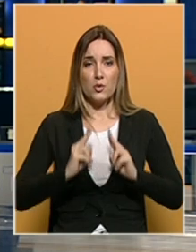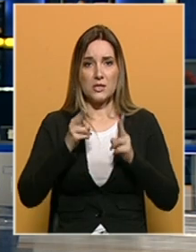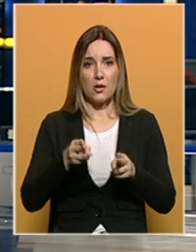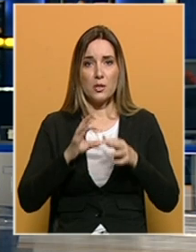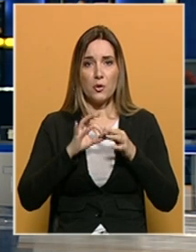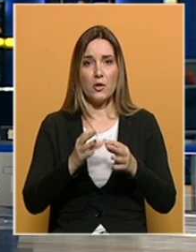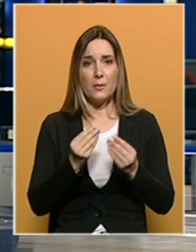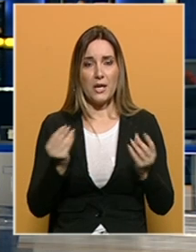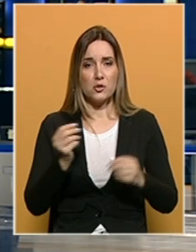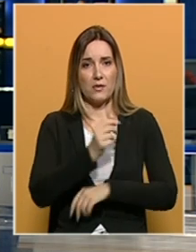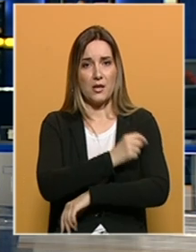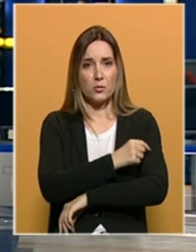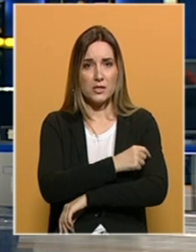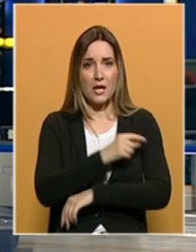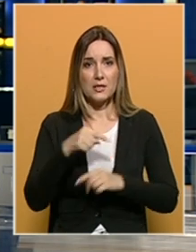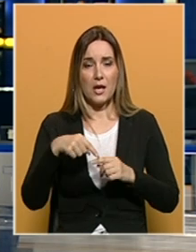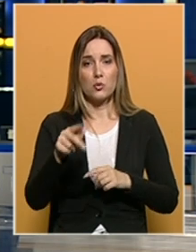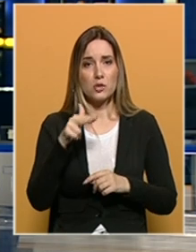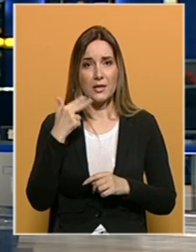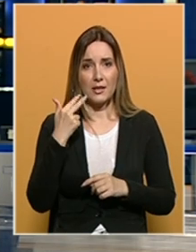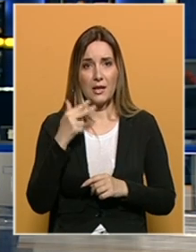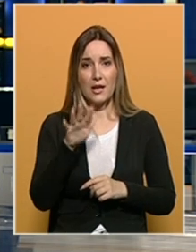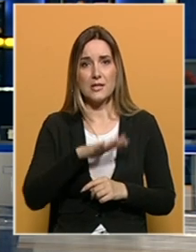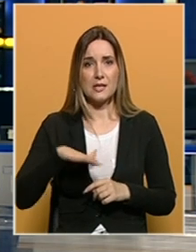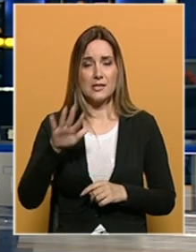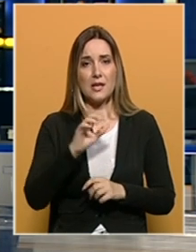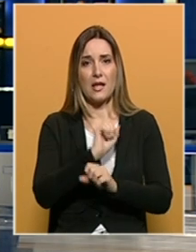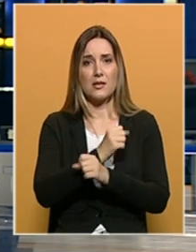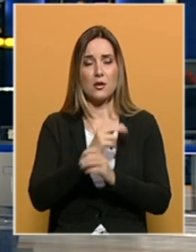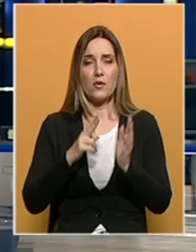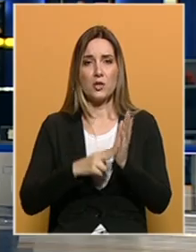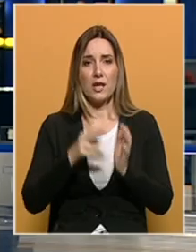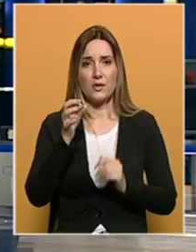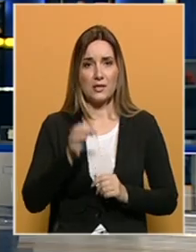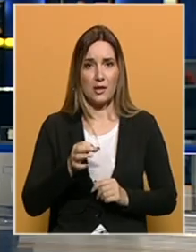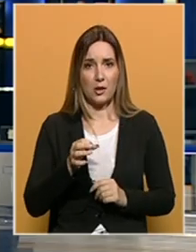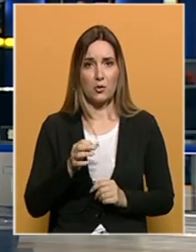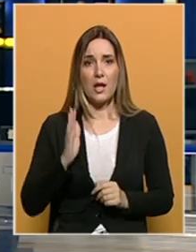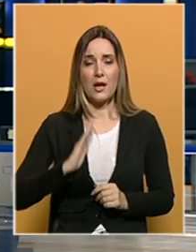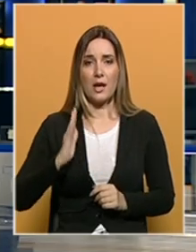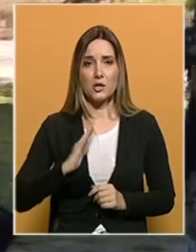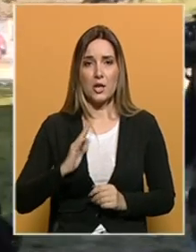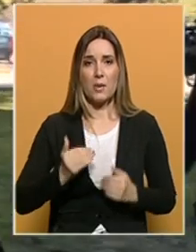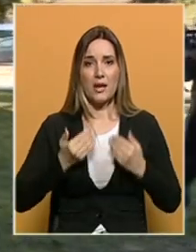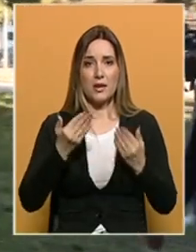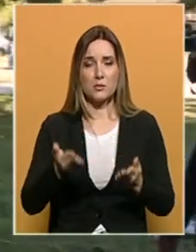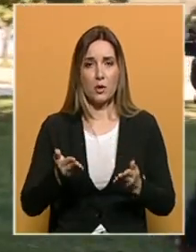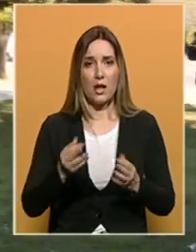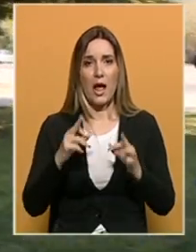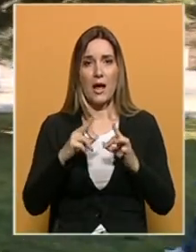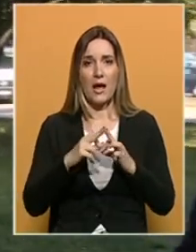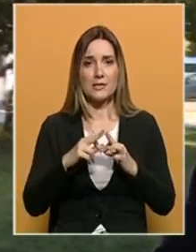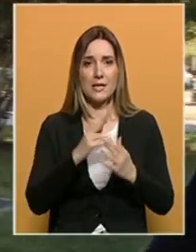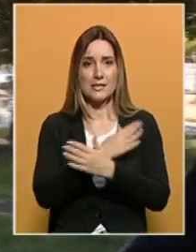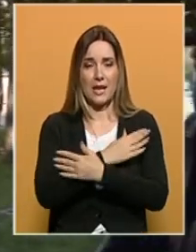će se provoditi masovna imunizacija u iduća tri dana za cijeli Hercegovačko-Neretvanski kanton. Građanima je na raspolaganju